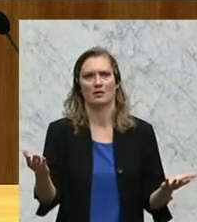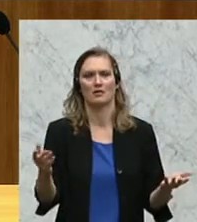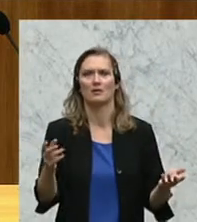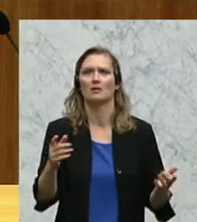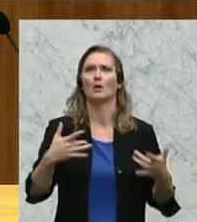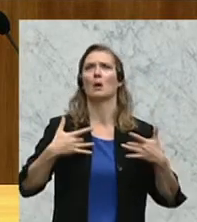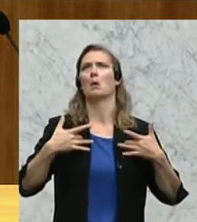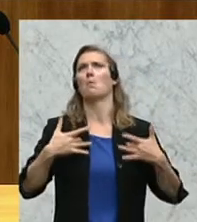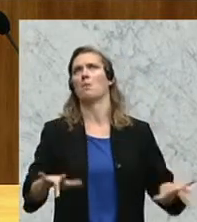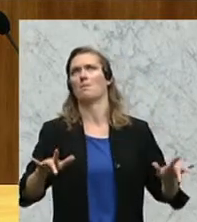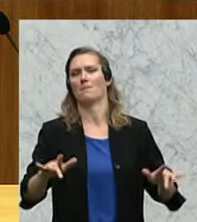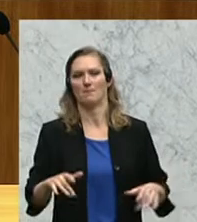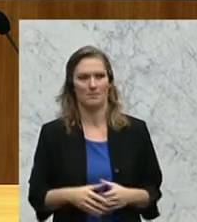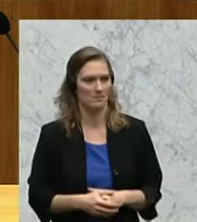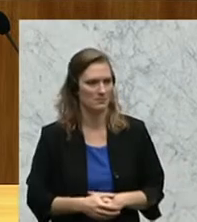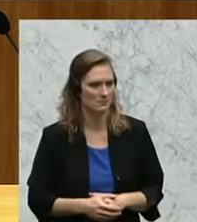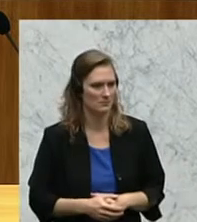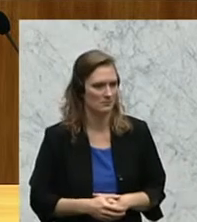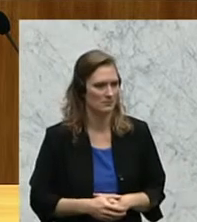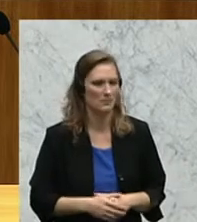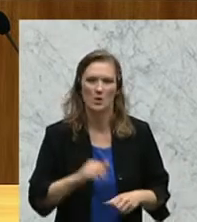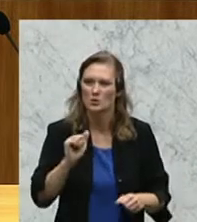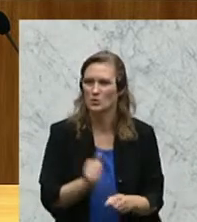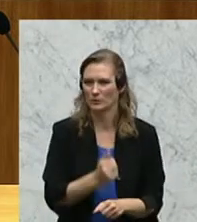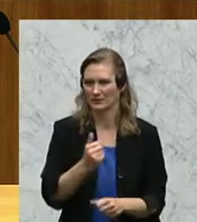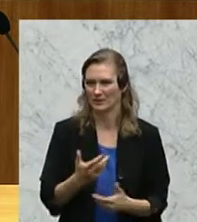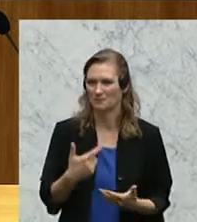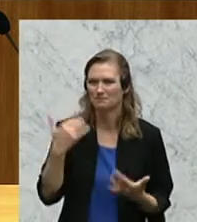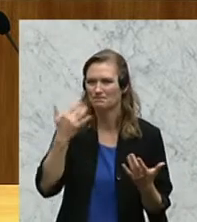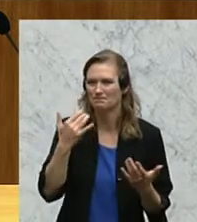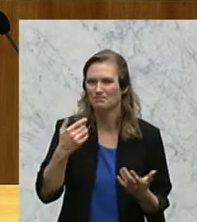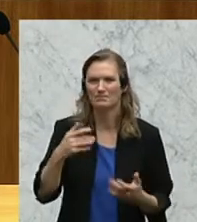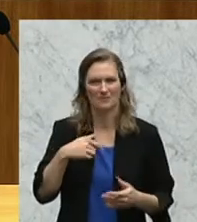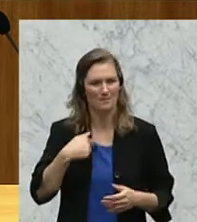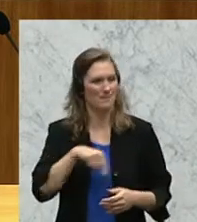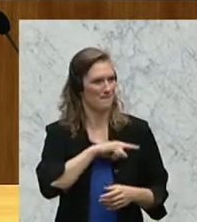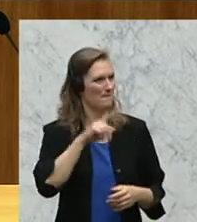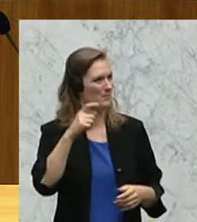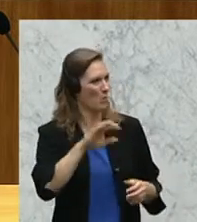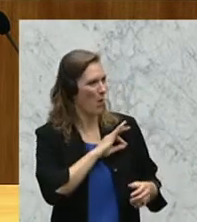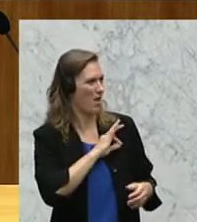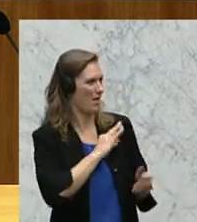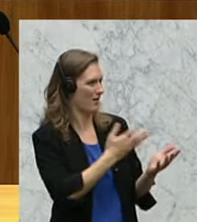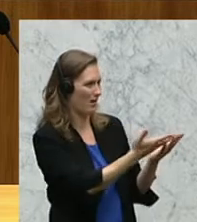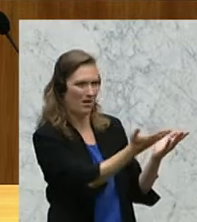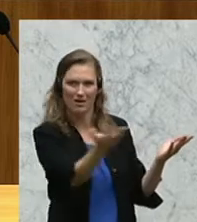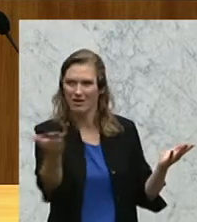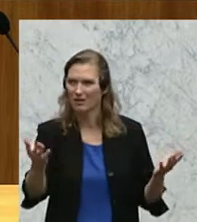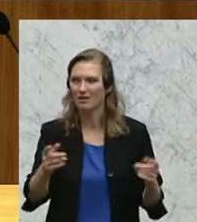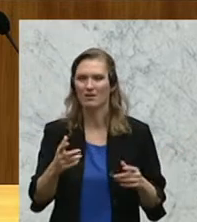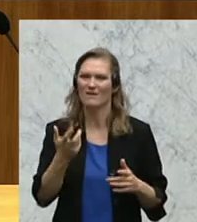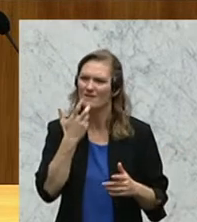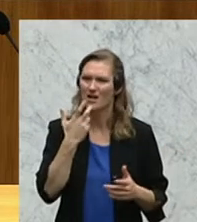tun hat. Aber es muss in unserem eigenen Interesse sein, meine lieben Kolleginnen und Kollegen, der Korruption und den